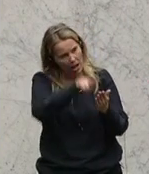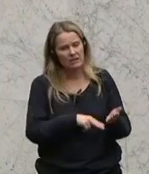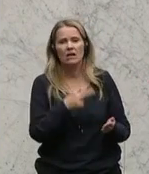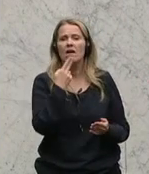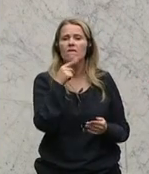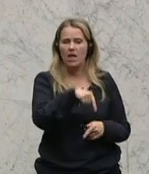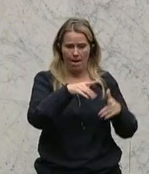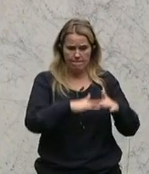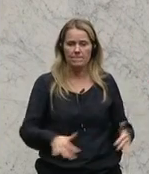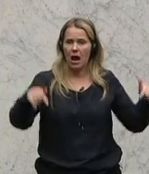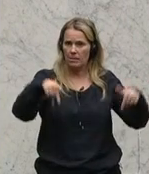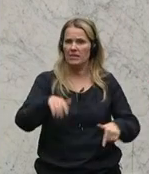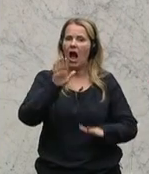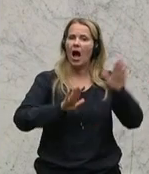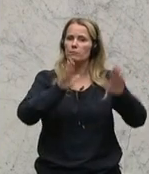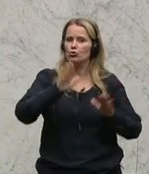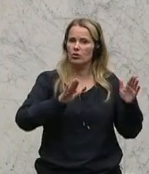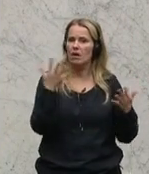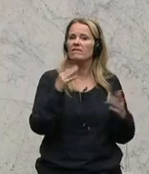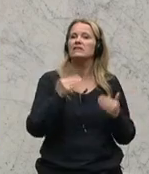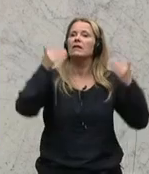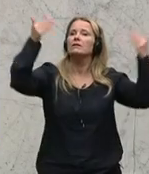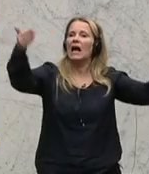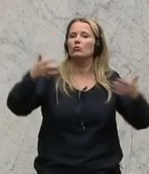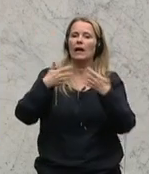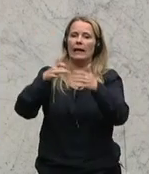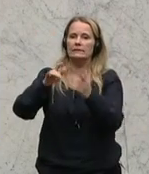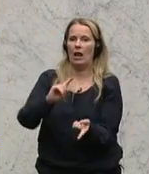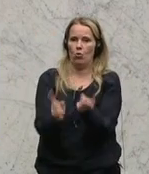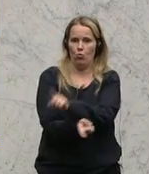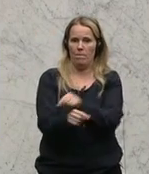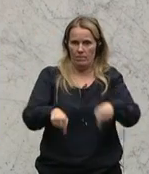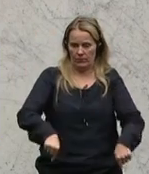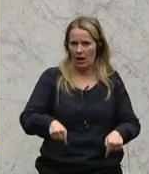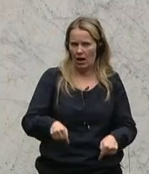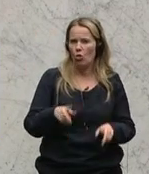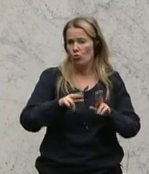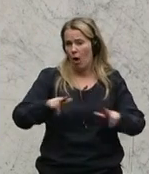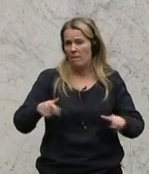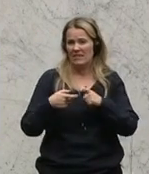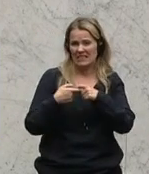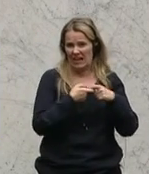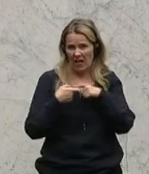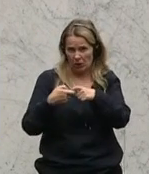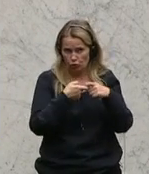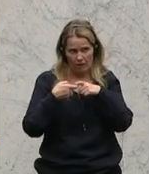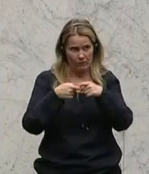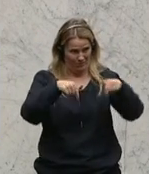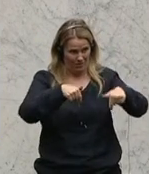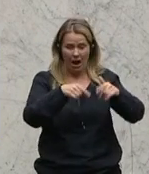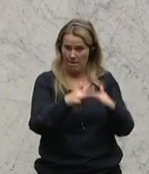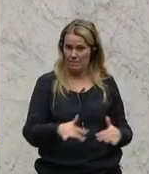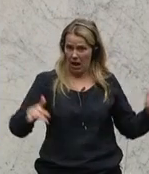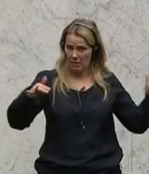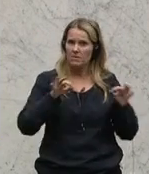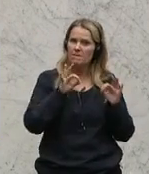wie Sie hier im Parlament abstimmen und was Sie draußen erzählen. Ich darf nur erwähnen, normalerweise bei der Gewerkschaft, wenn also ein Gewerkschafter hier im Parlament